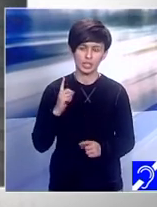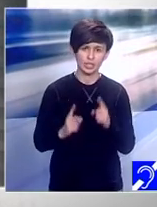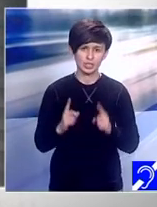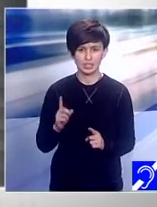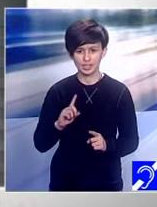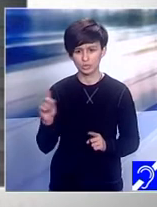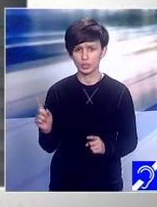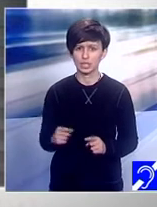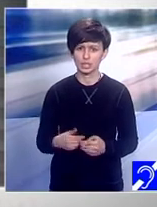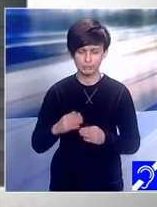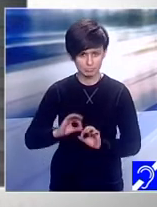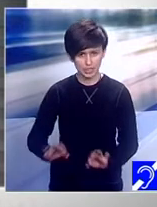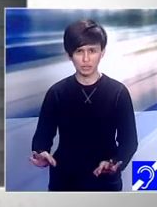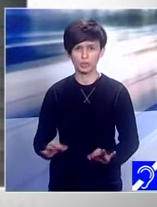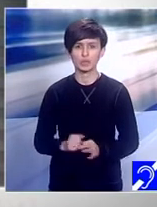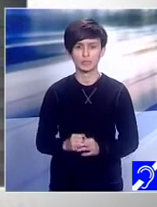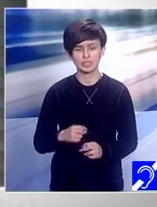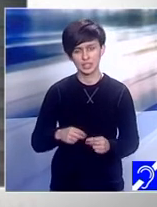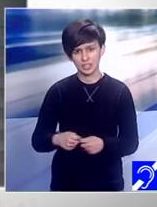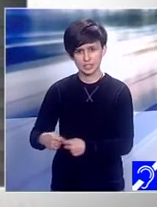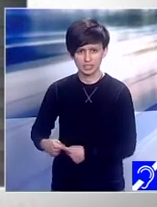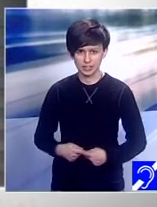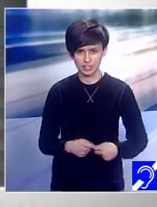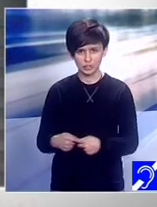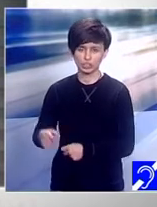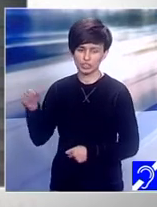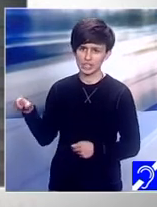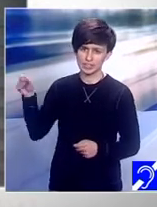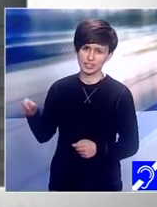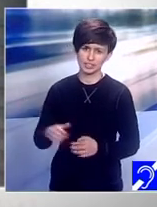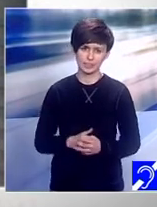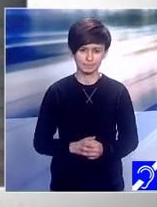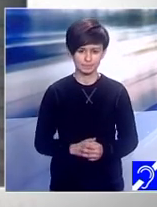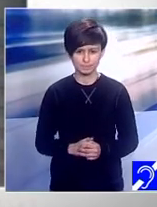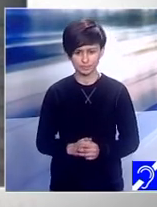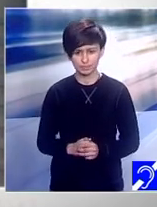fie alături de ceilalți. Cum relaționează cu alți copii, apropo?